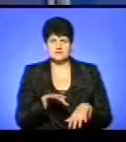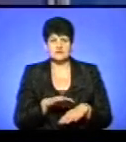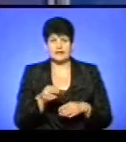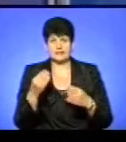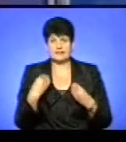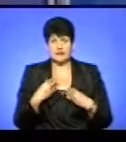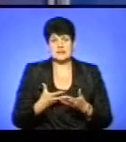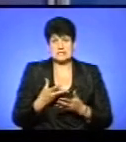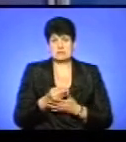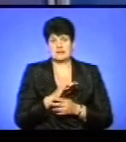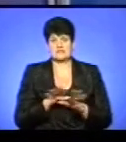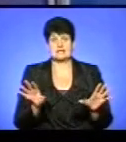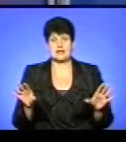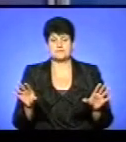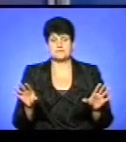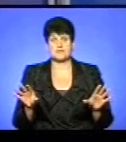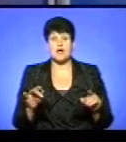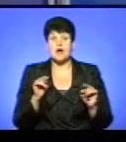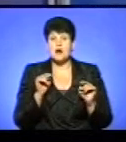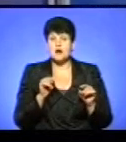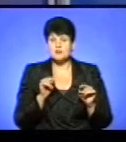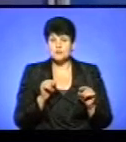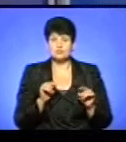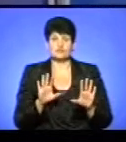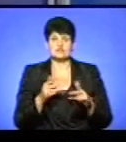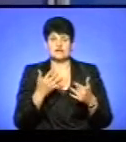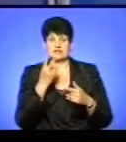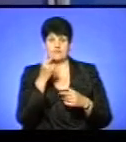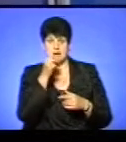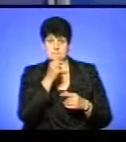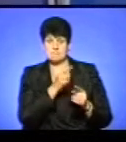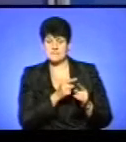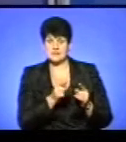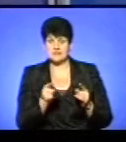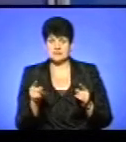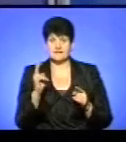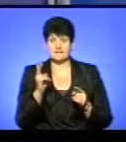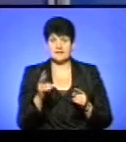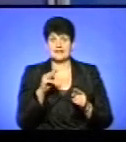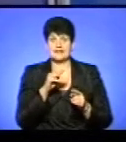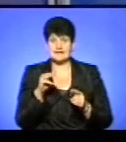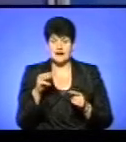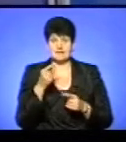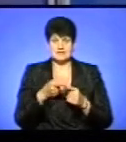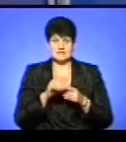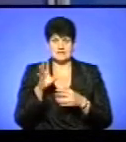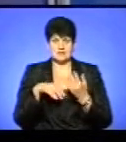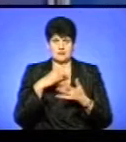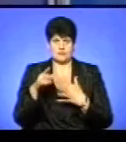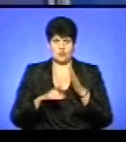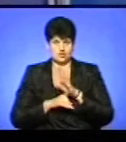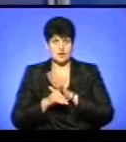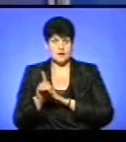дали, заплатила і все. Тут вже потім, коли вже два місяці, так, конкретно квітень-травень, оце все почалося,